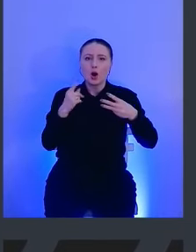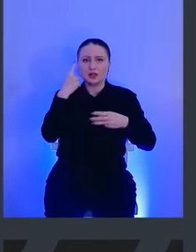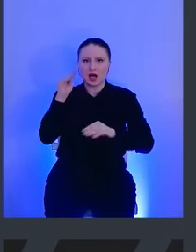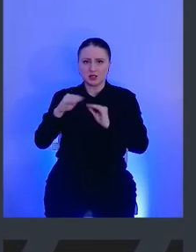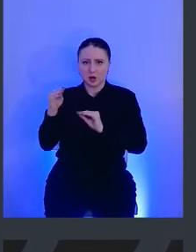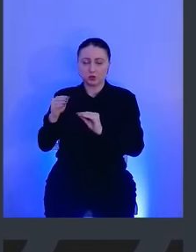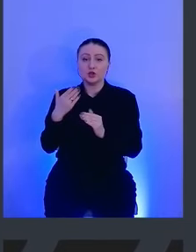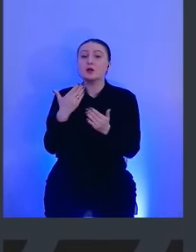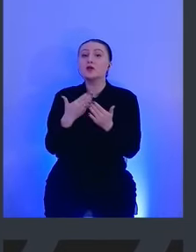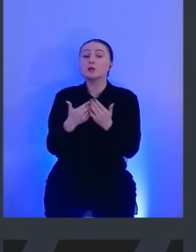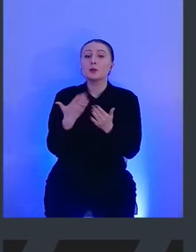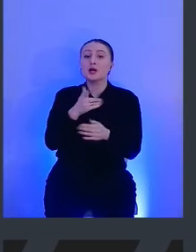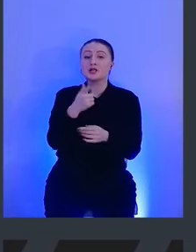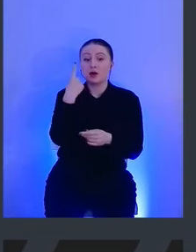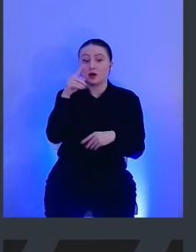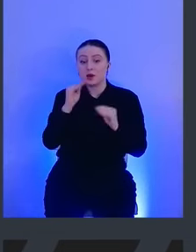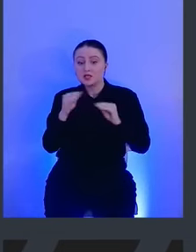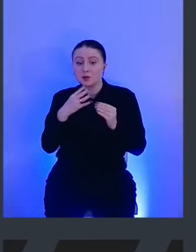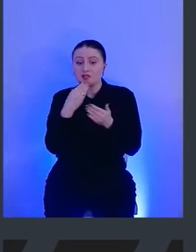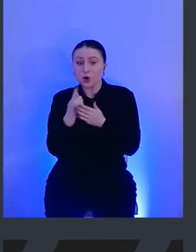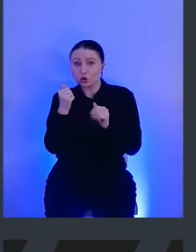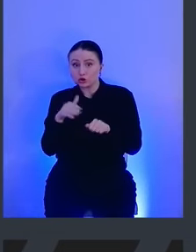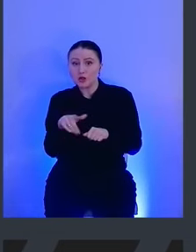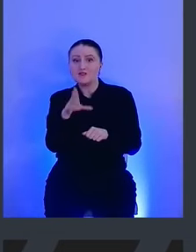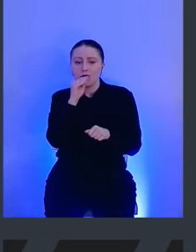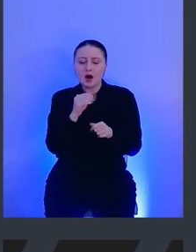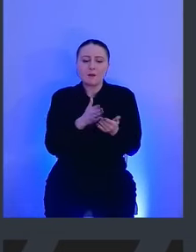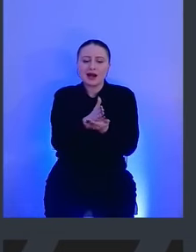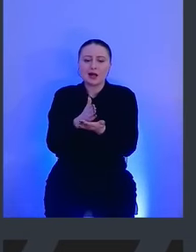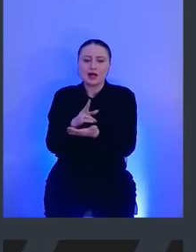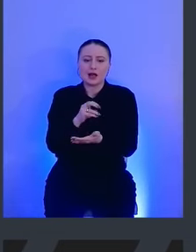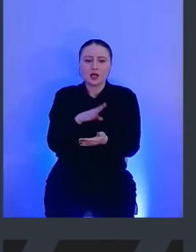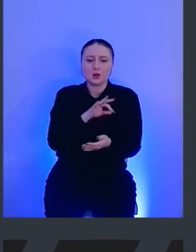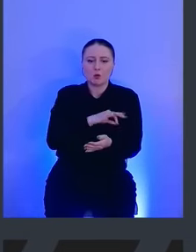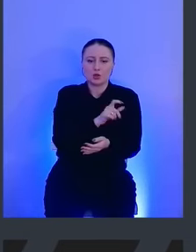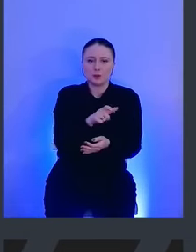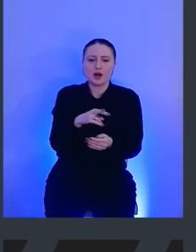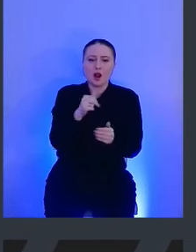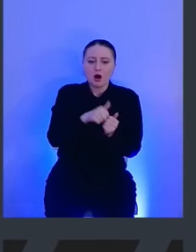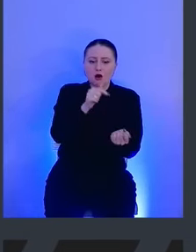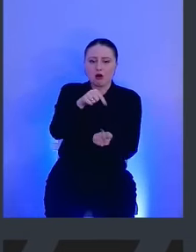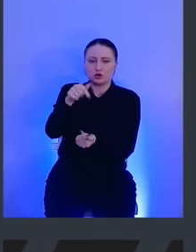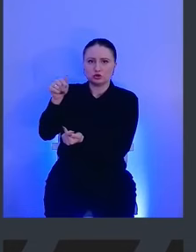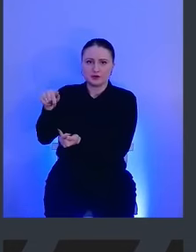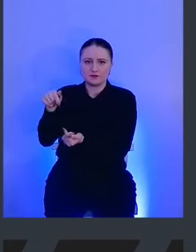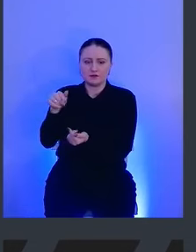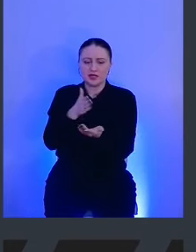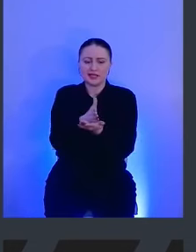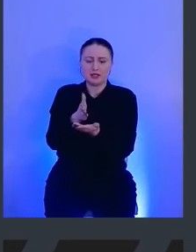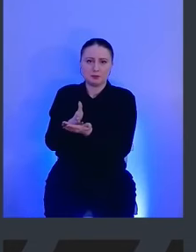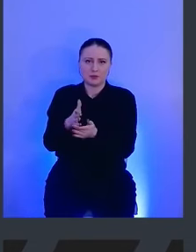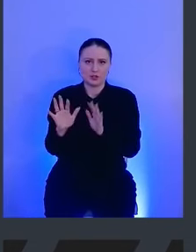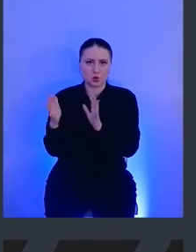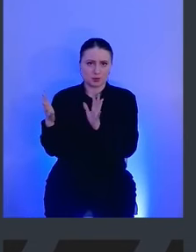разрабатываете свое решение, вы можете создать несколько клиентов-потребителей для каждого типа событий.